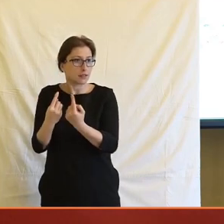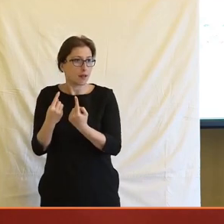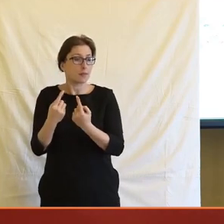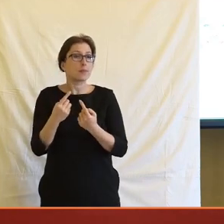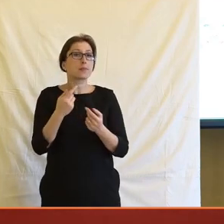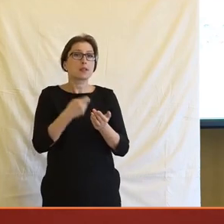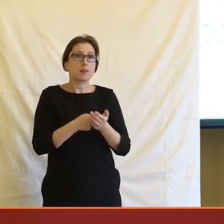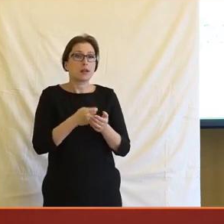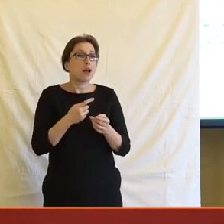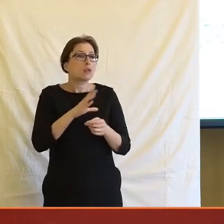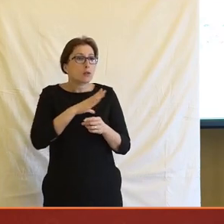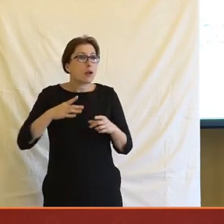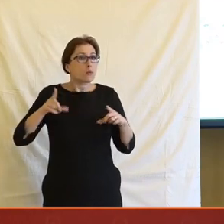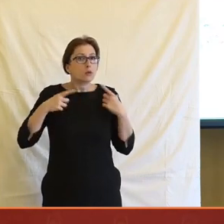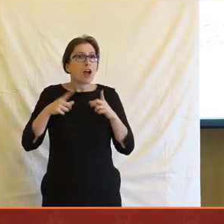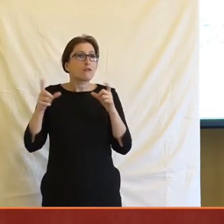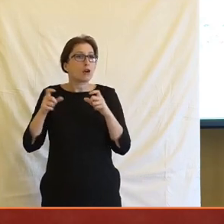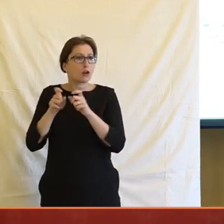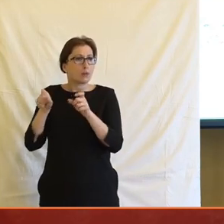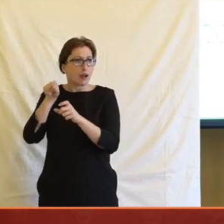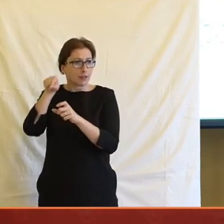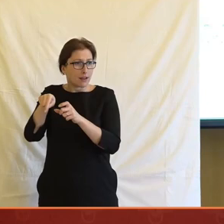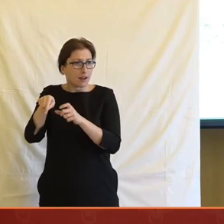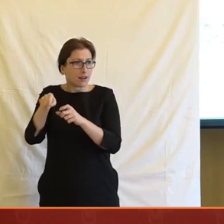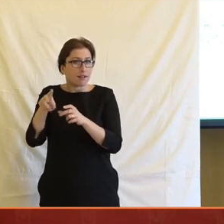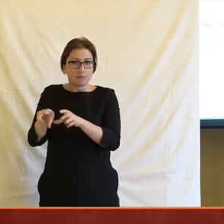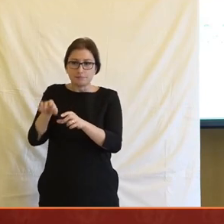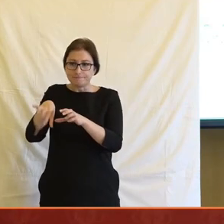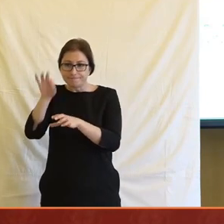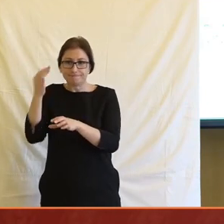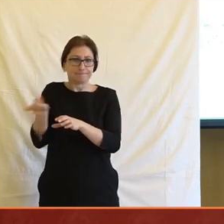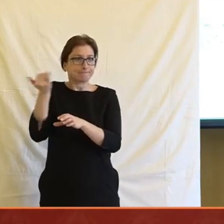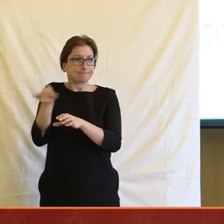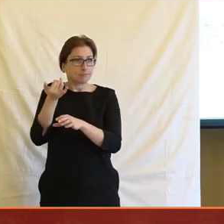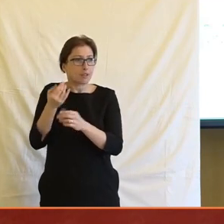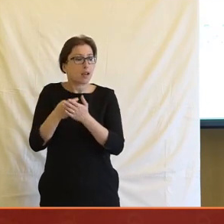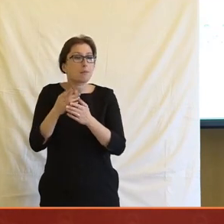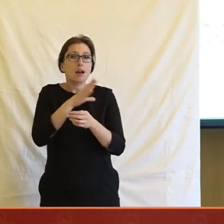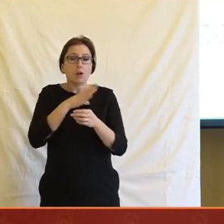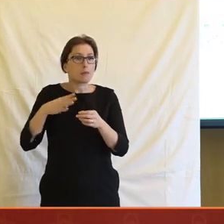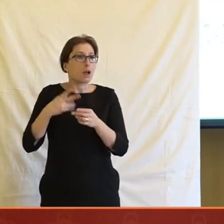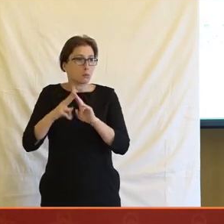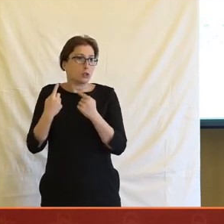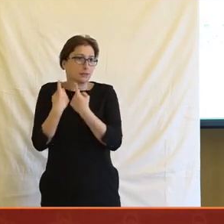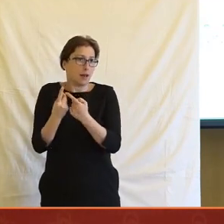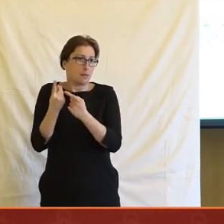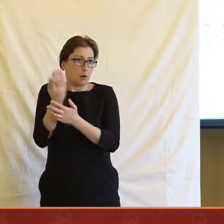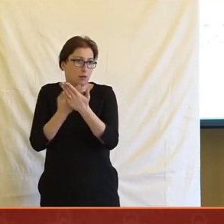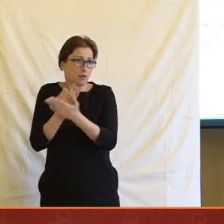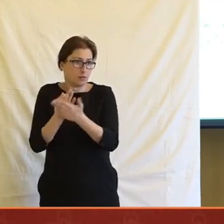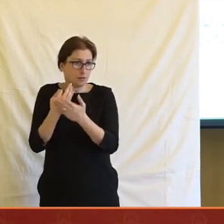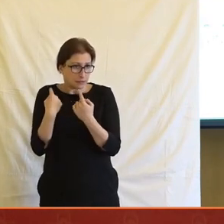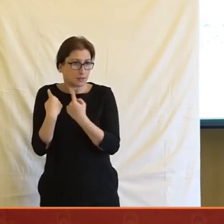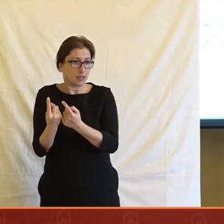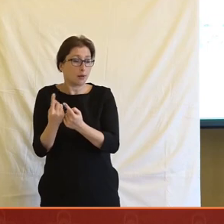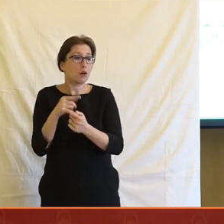to znamená, že my tím neumenšujeme ten přínos tomu čtenáře. U běžného spravodajství se to zatím aspoň podle nás použít nedá, protože my